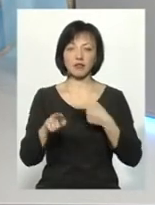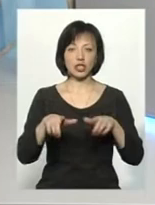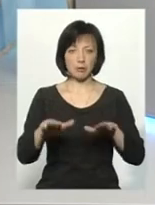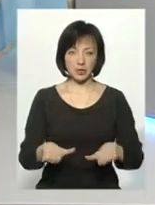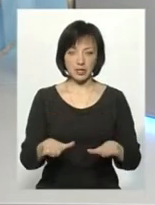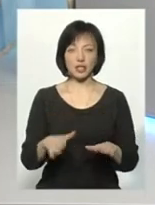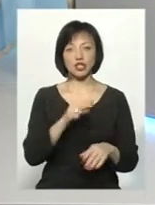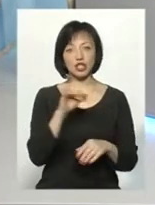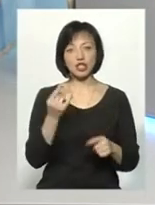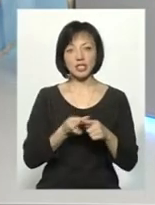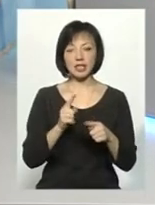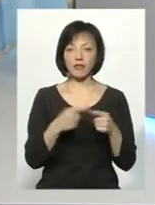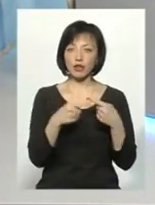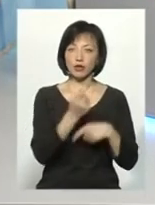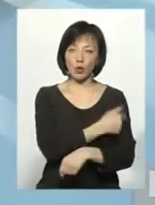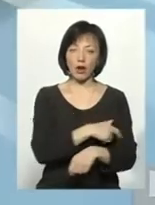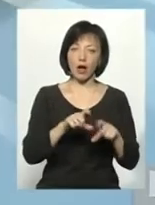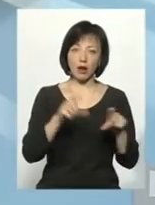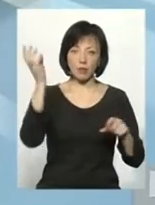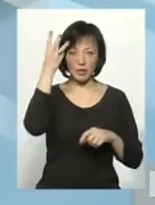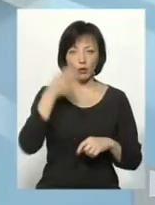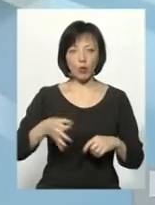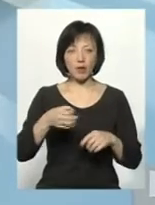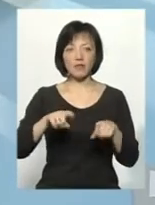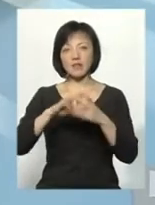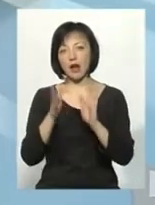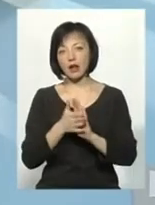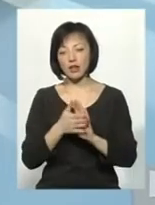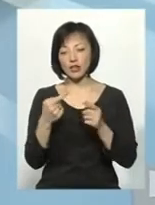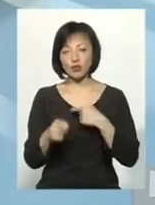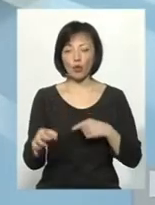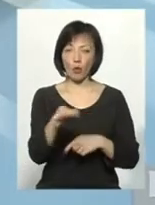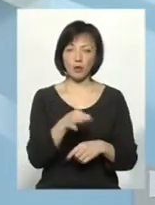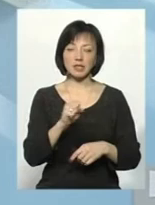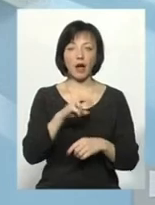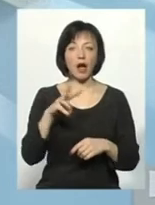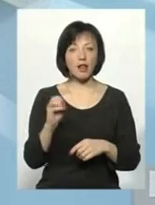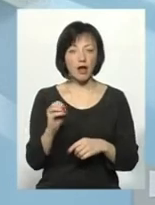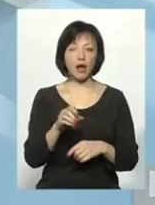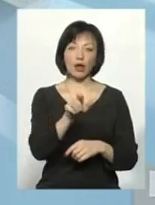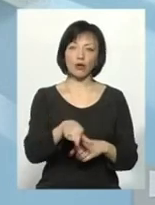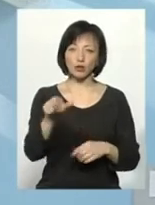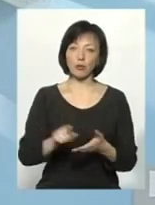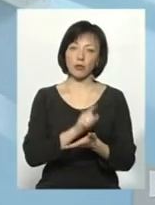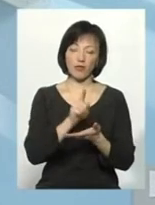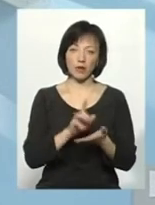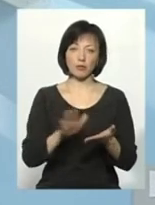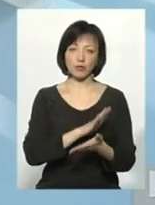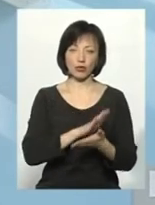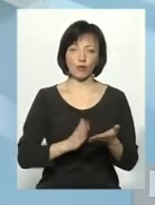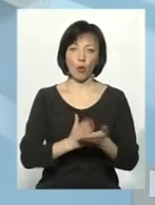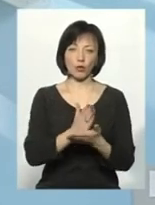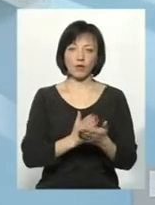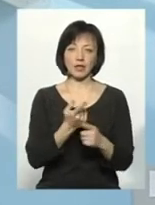Чи це в іншу лікарню у Хмельницькій області, чи навіть взагалі в іншу область, але люди повинні безкоштовно